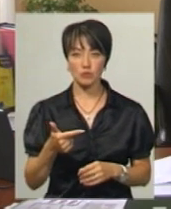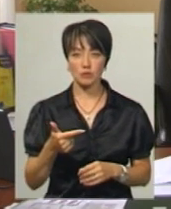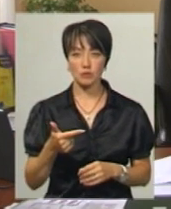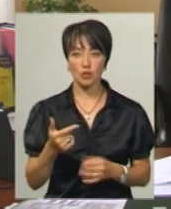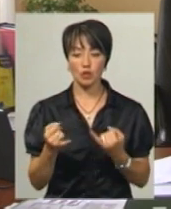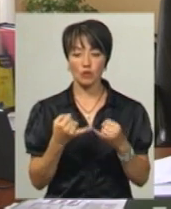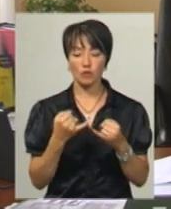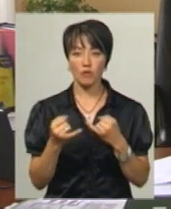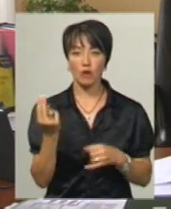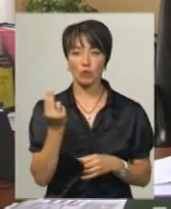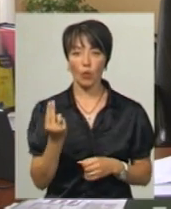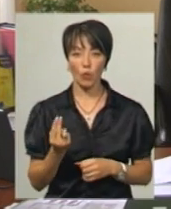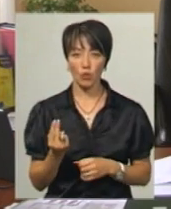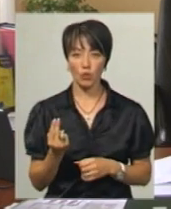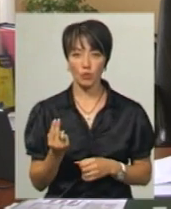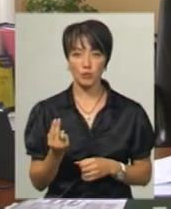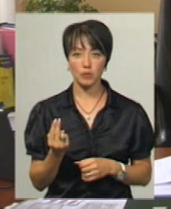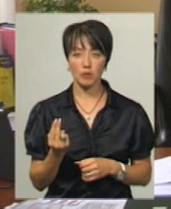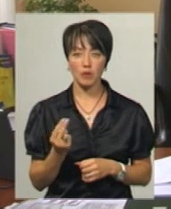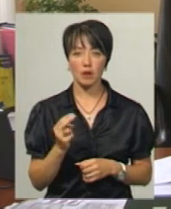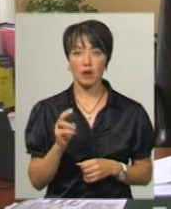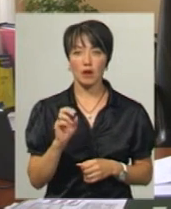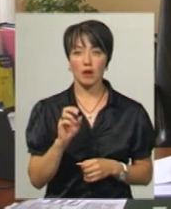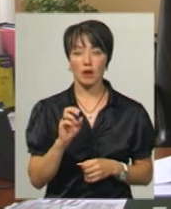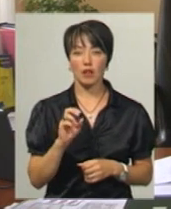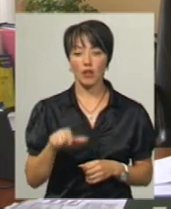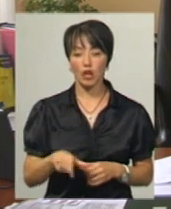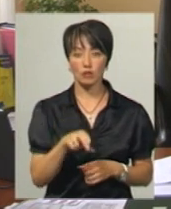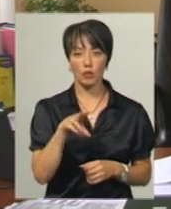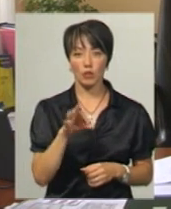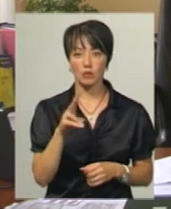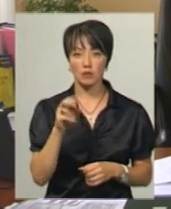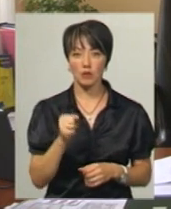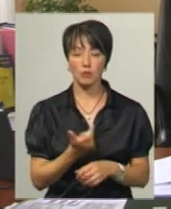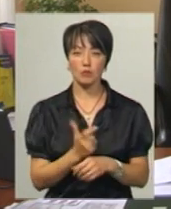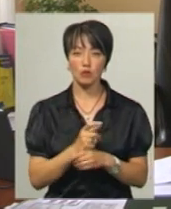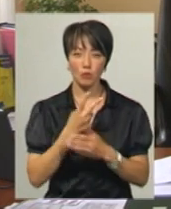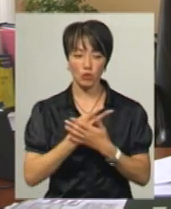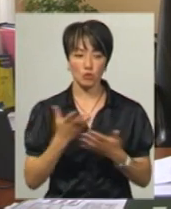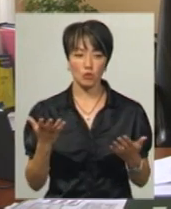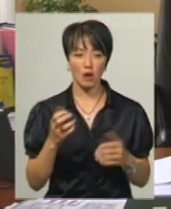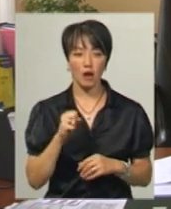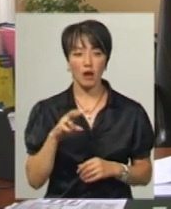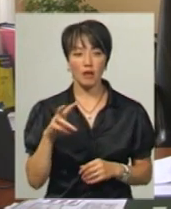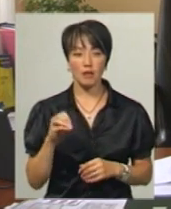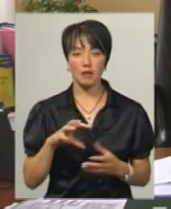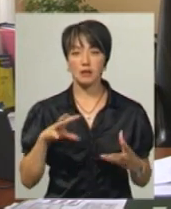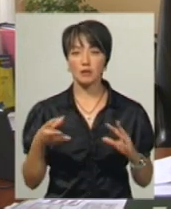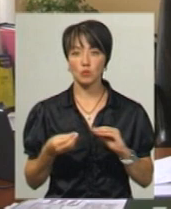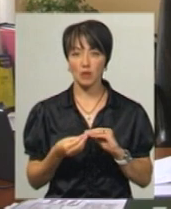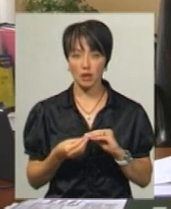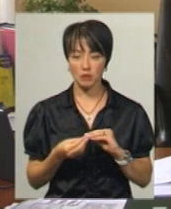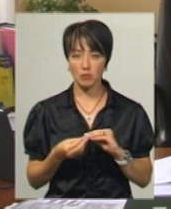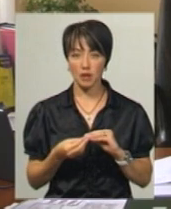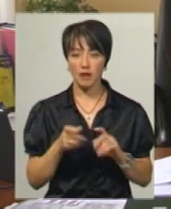жовтоватого кольору, проте як на річці Плоскій вона більш прозора. Але за результатами